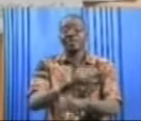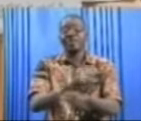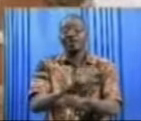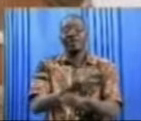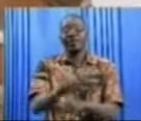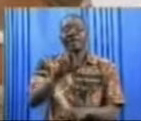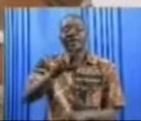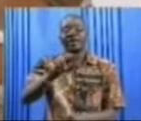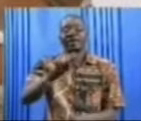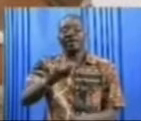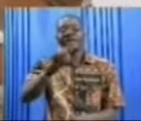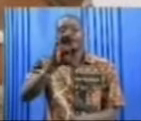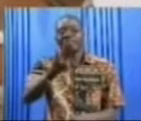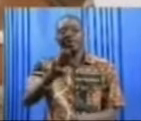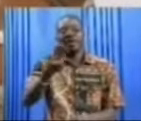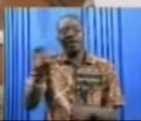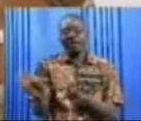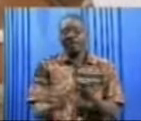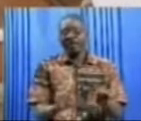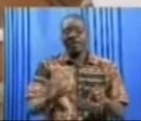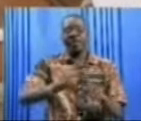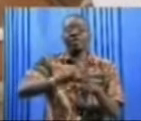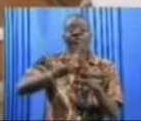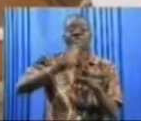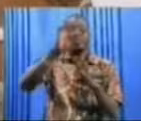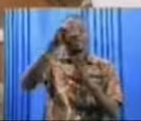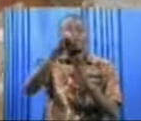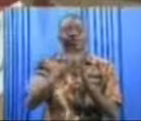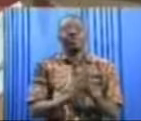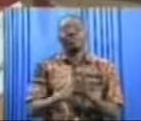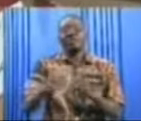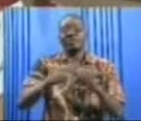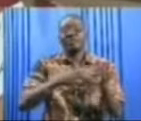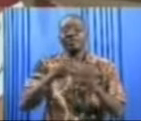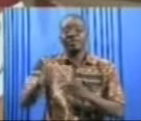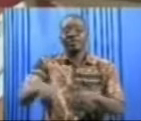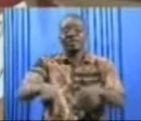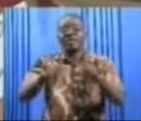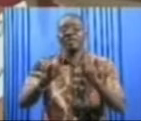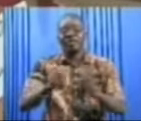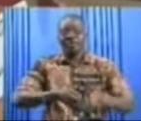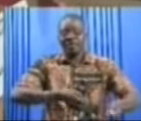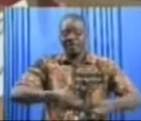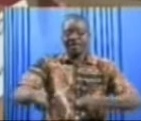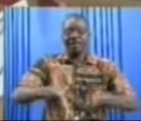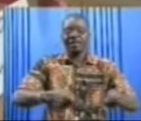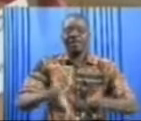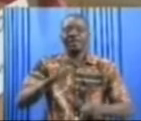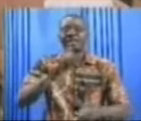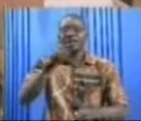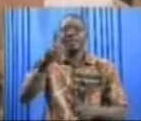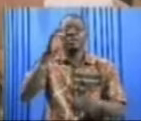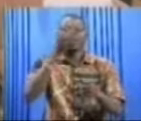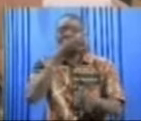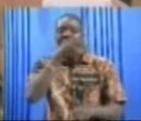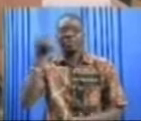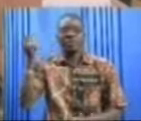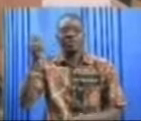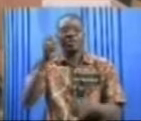de la RTV a initié une session de formation afin de permettre à l'équipe dirigeante d'être mieux outillée.